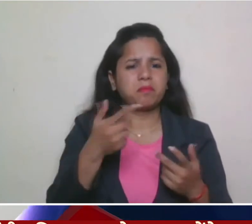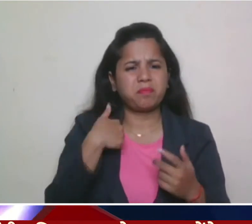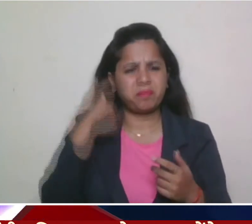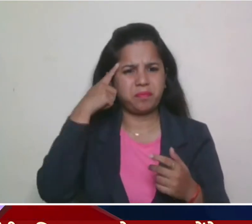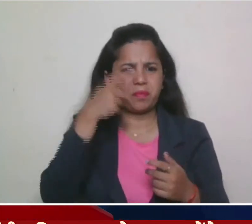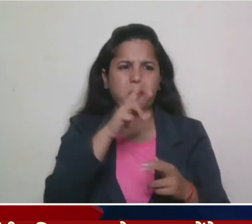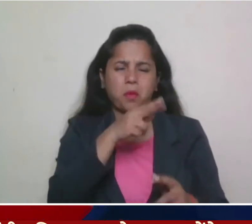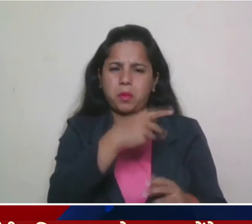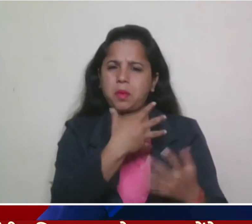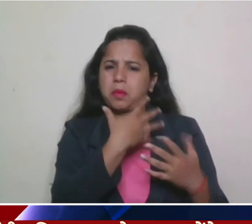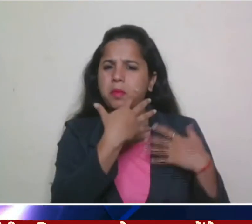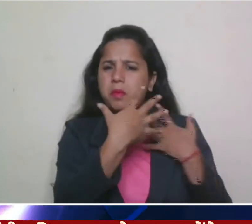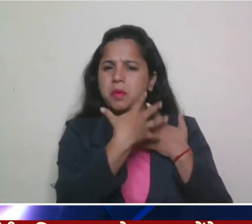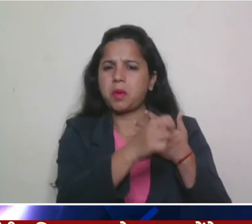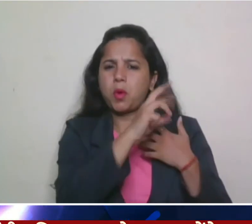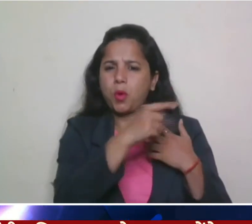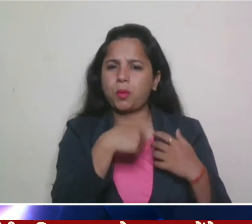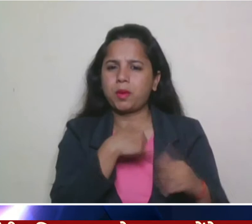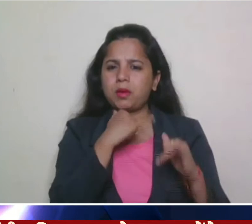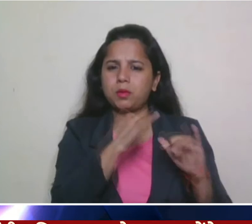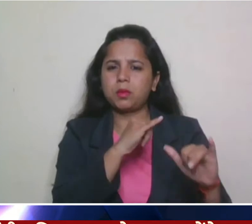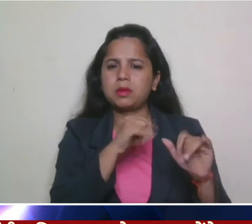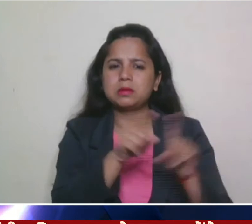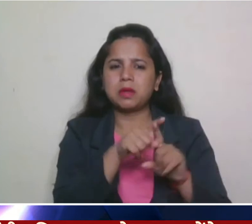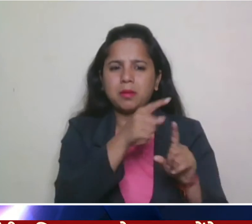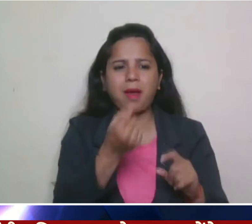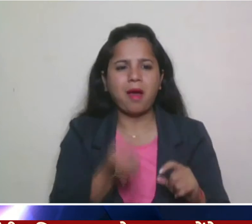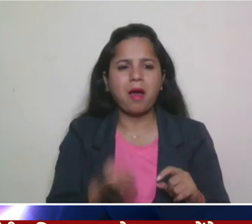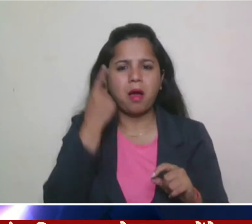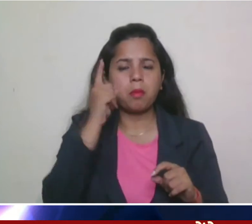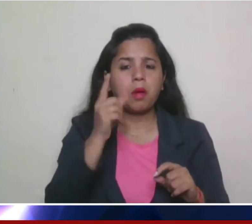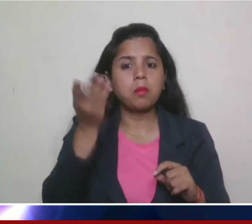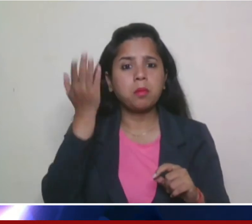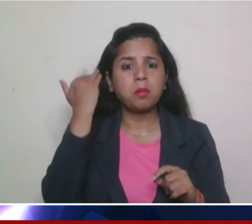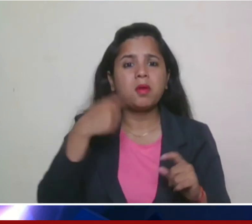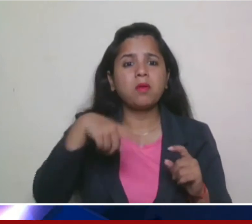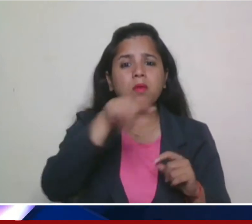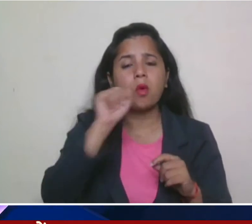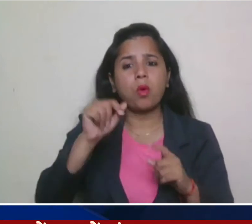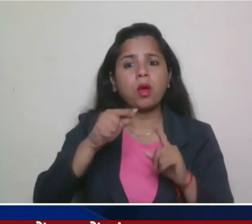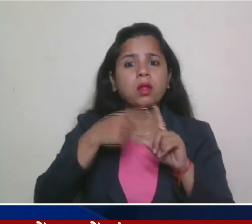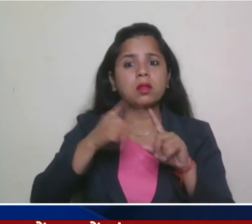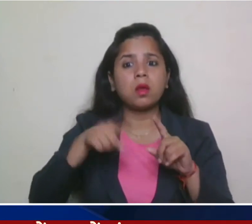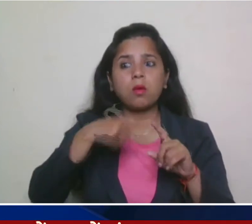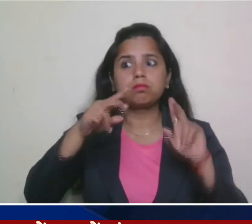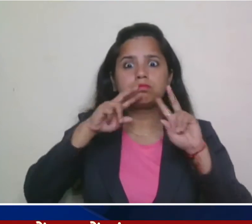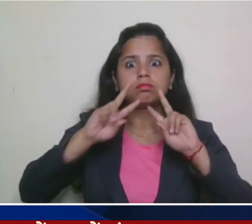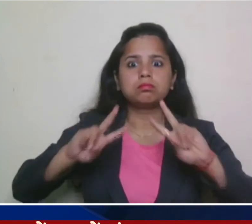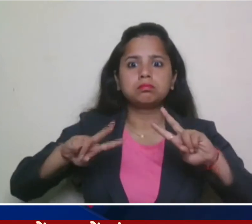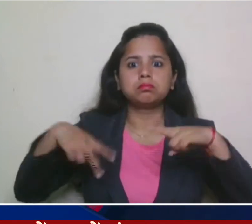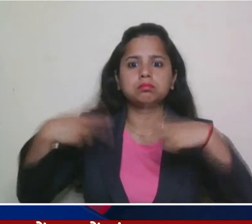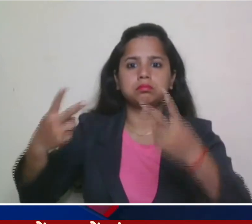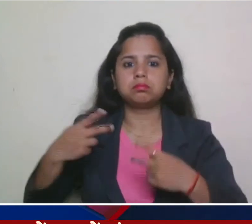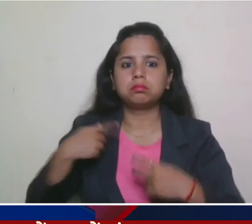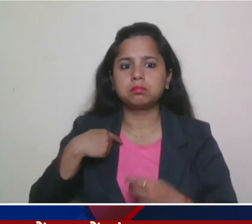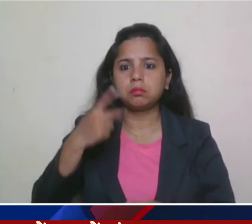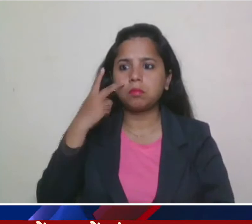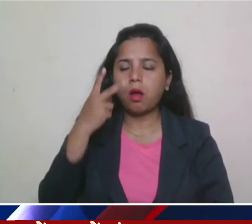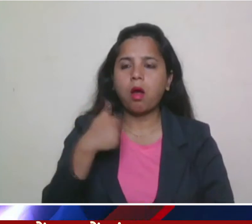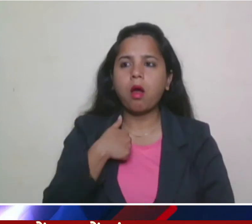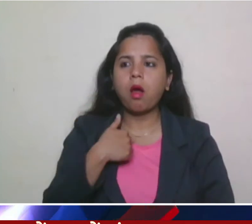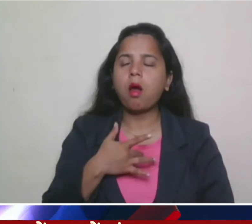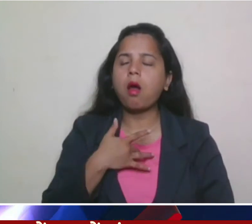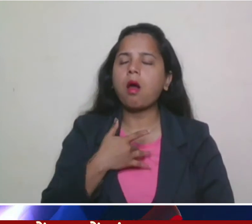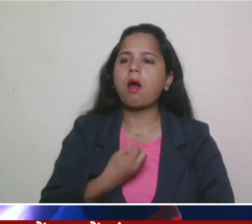मेरी परिस्ति को समझेंगे और उस दिन जब आपने मजलेत आउजी को जवाब दिया ना तो मेरे अंदर एक